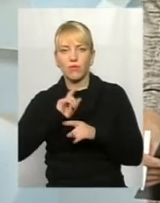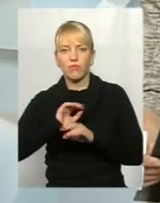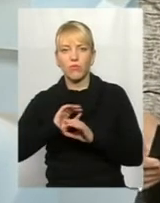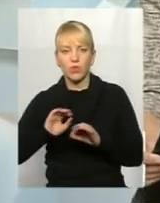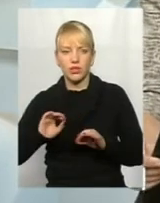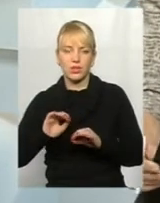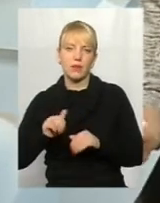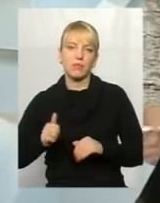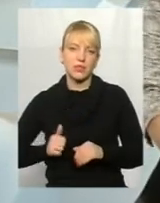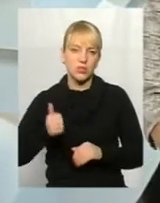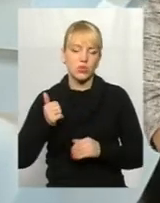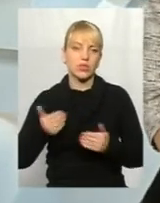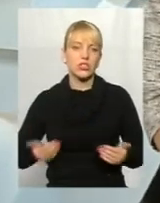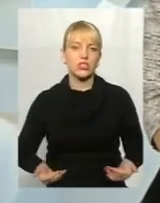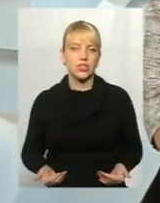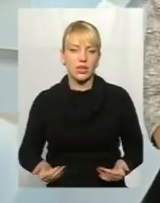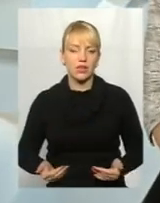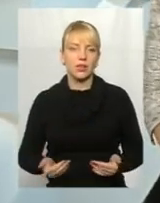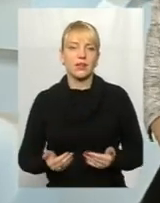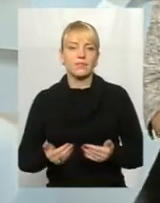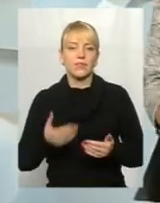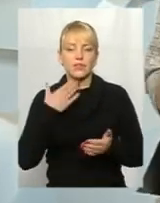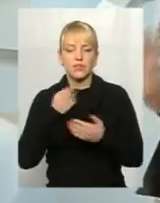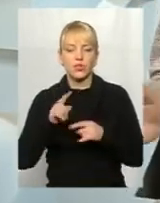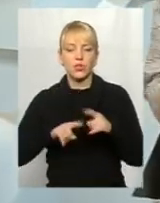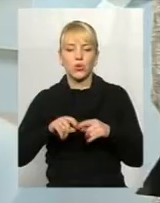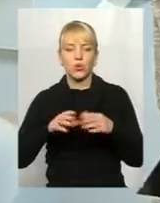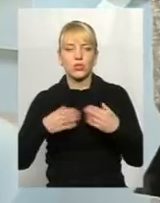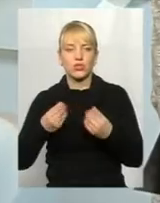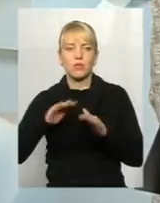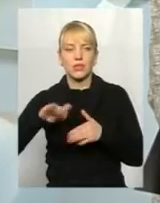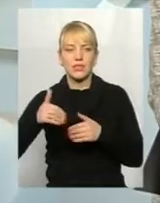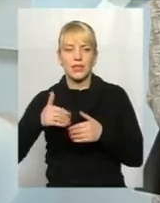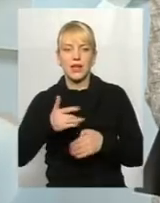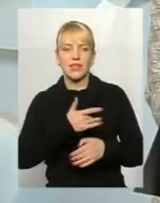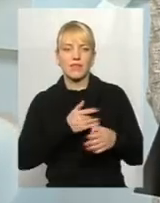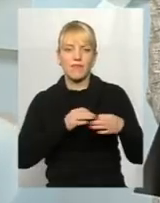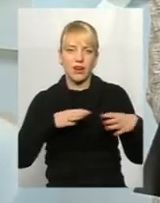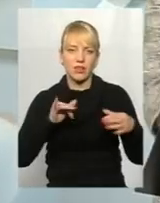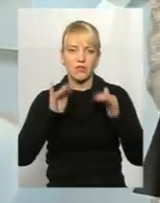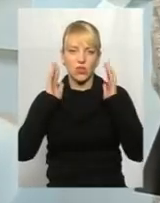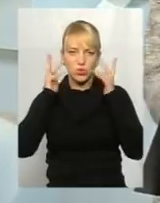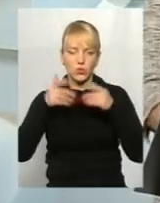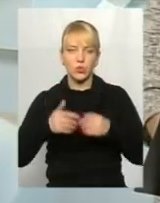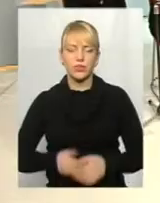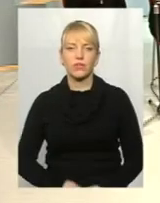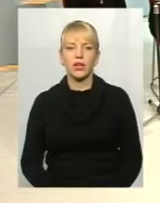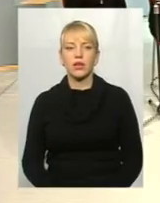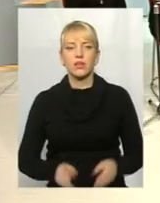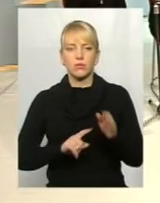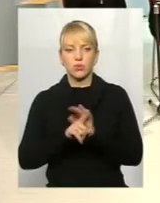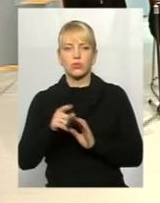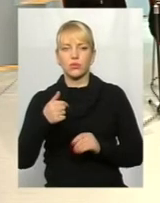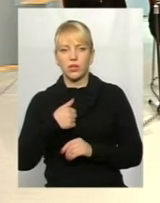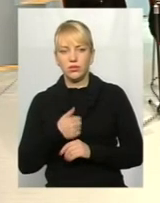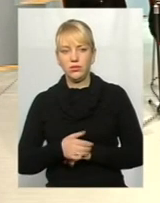пристойне життя своїх родичів після інсультів та інфарктів. Почну я, мабуть.